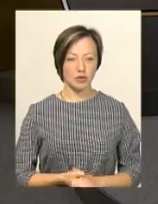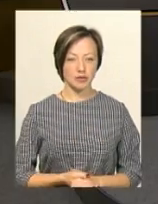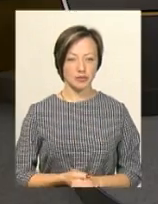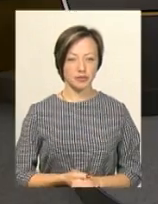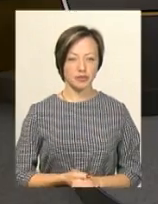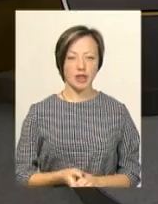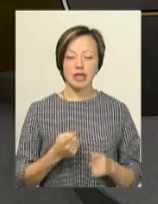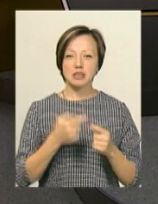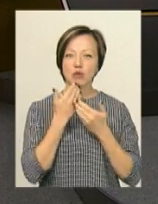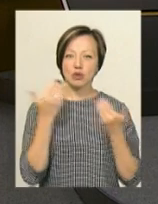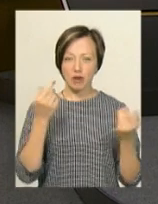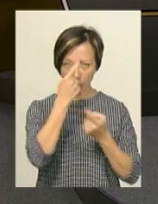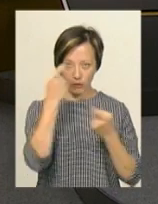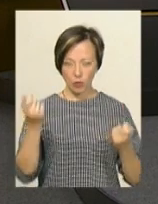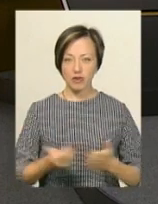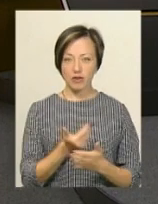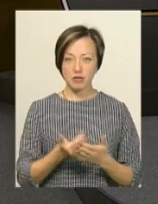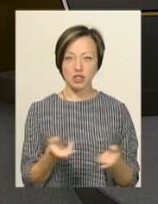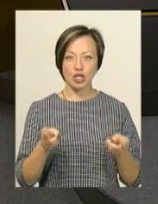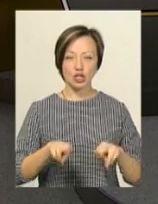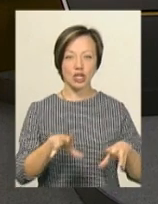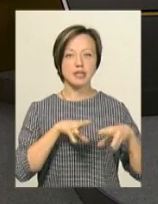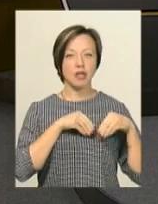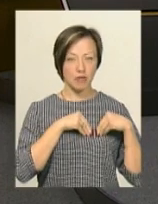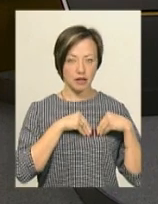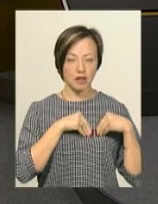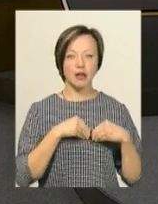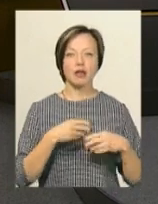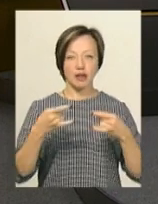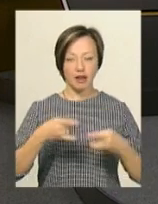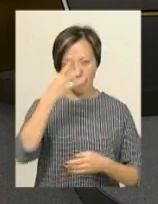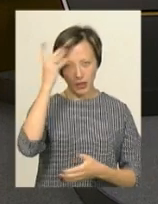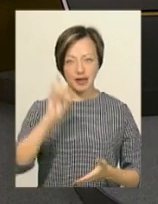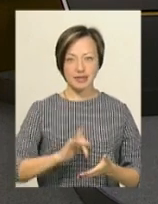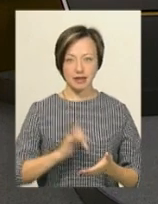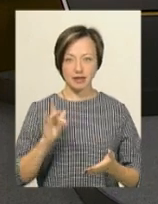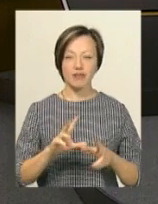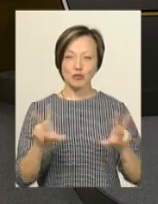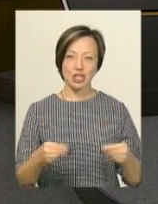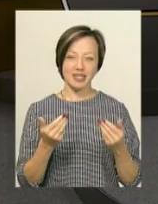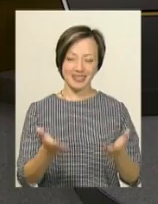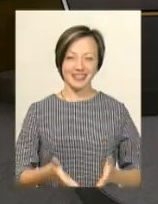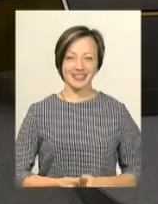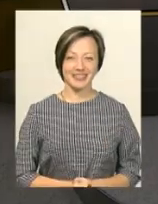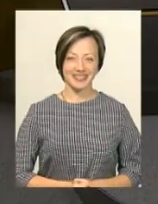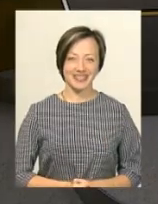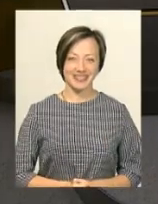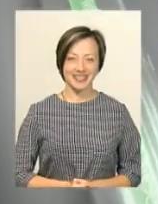Це було останнє повідомлення випуску. Залишайтесь разом із нами на телеканалі «Поділля Центр». Хай вам щастить!